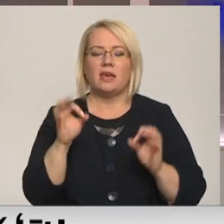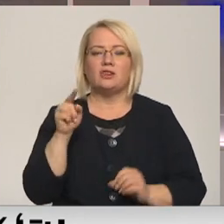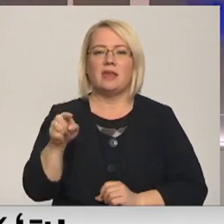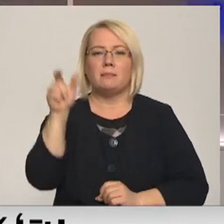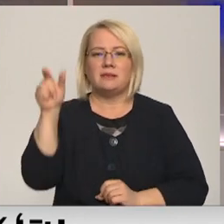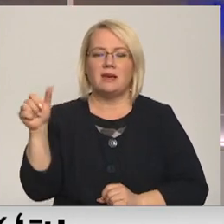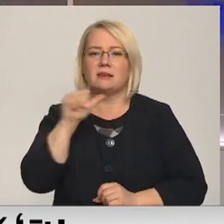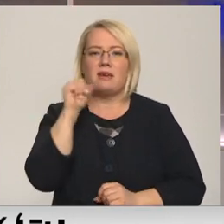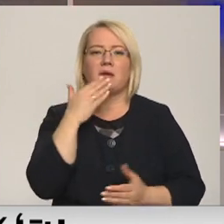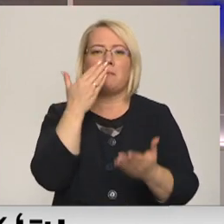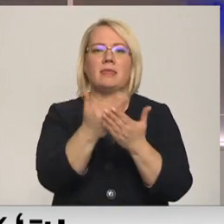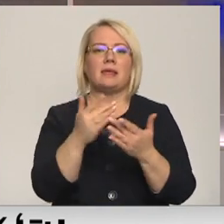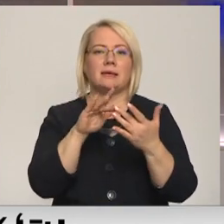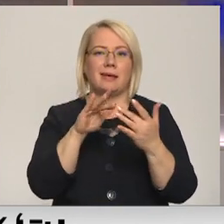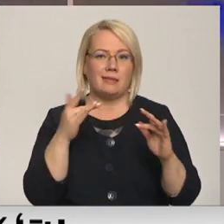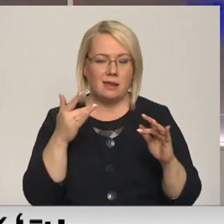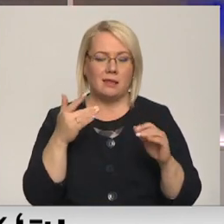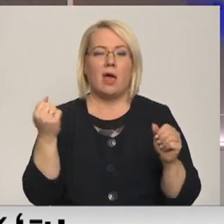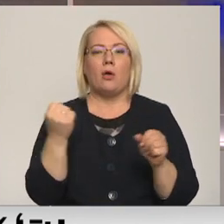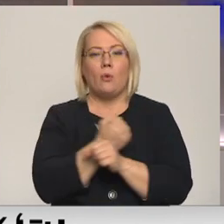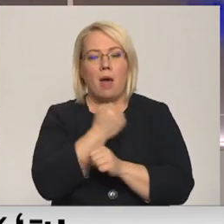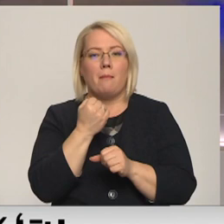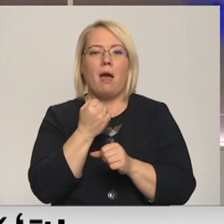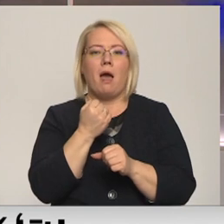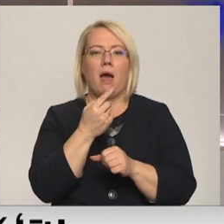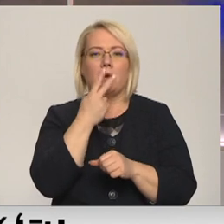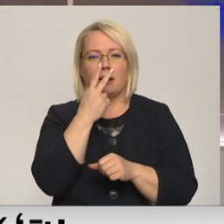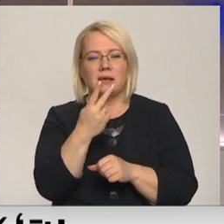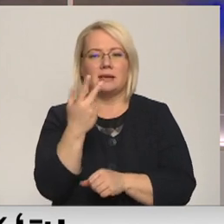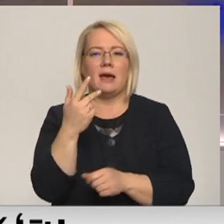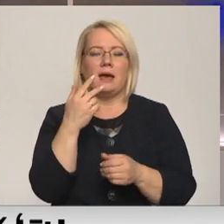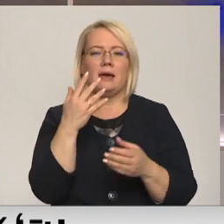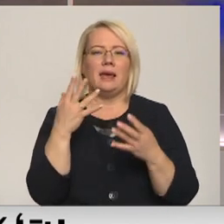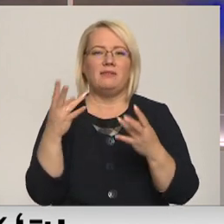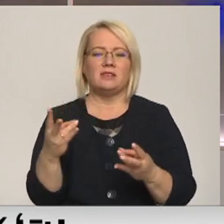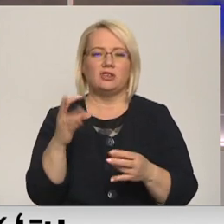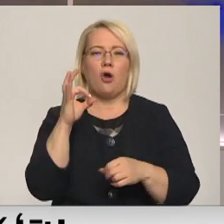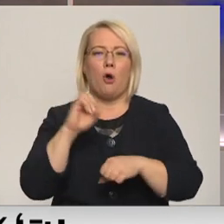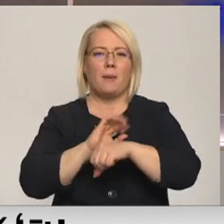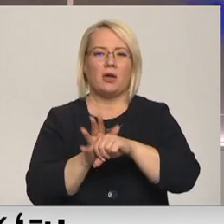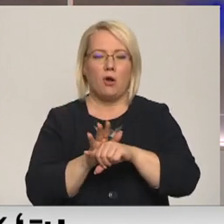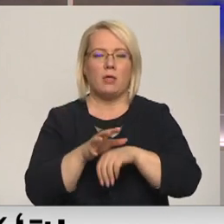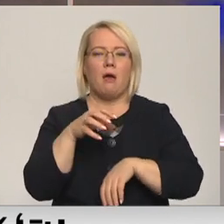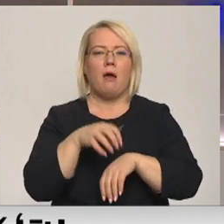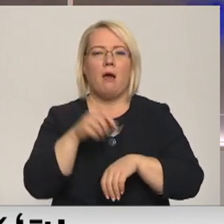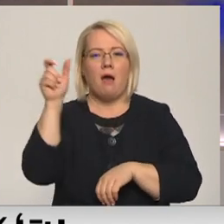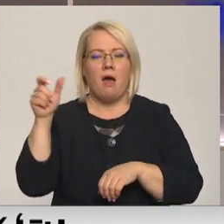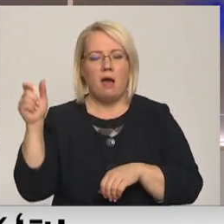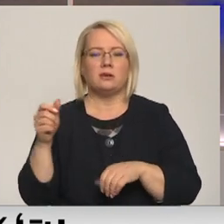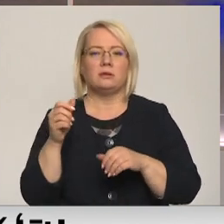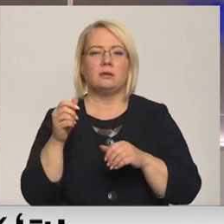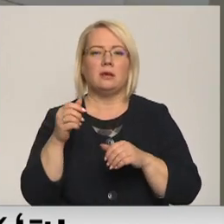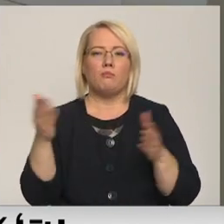pieteikties internet vietnē. Tomēr, atklājot biežāku inficēšanos ar Omikronu variantu, mediķi mudina vakcinēties.